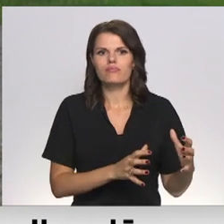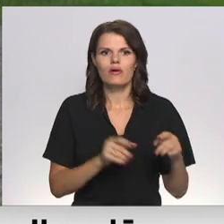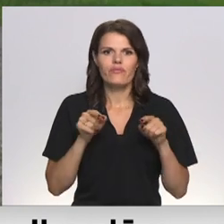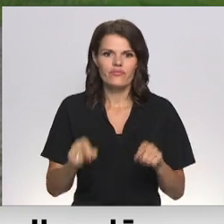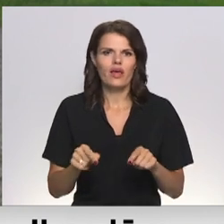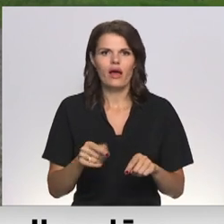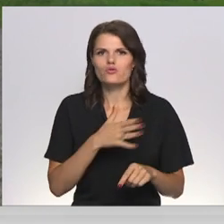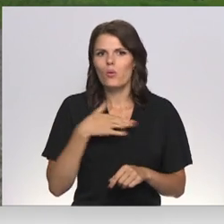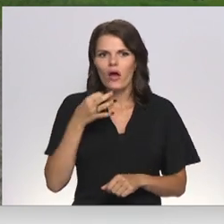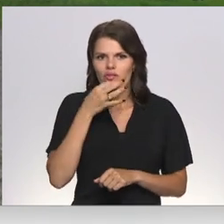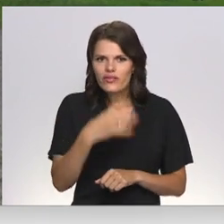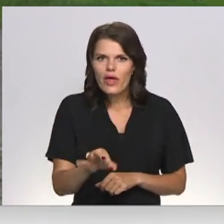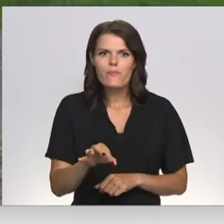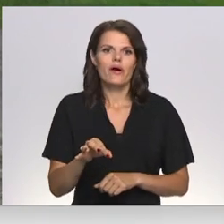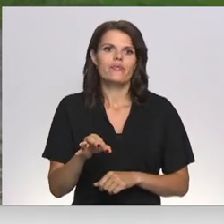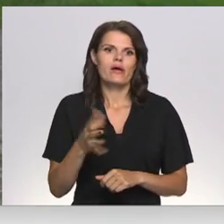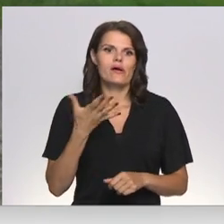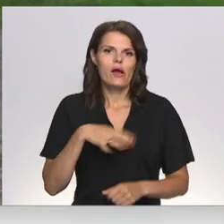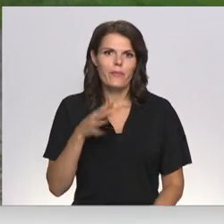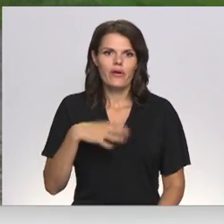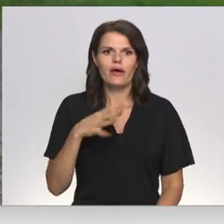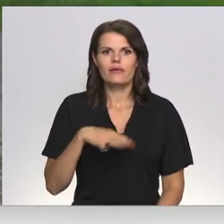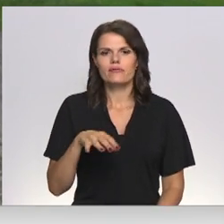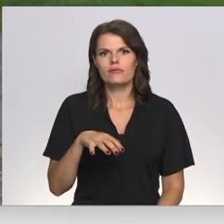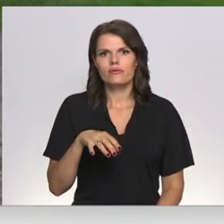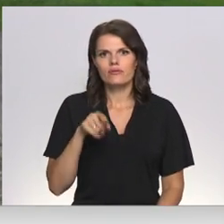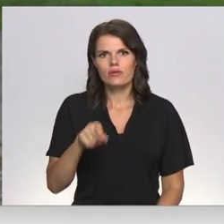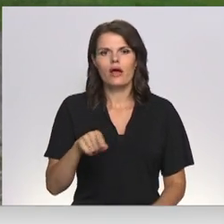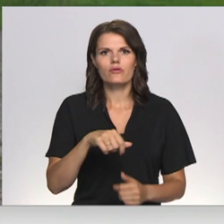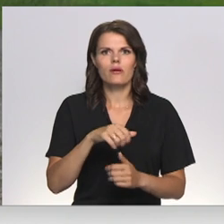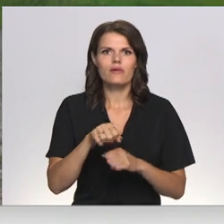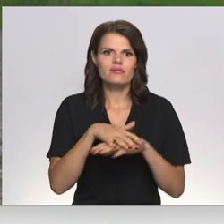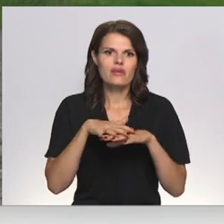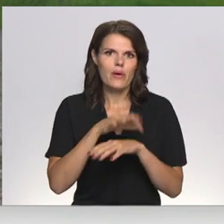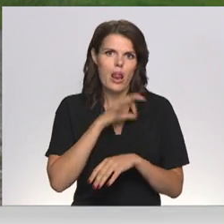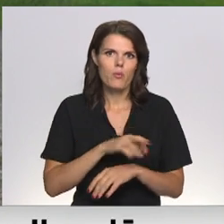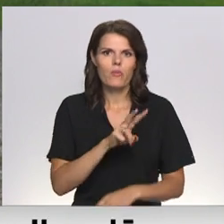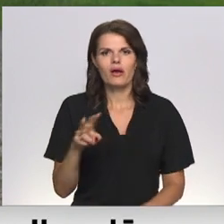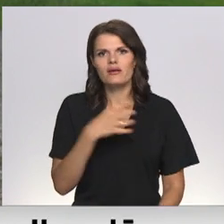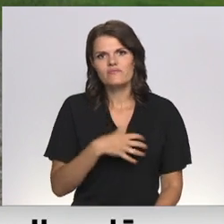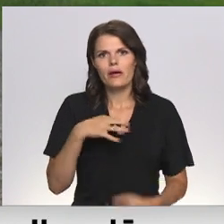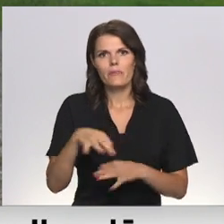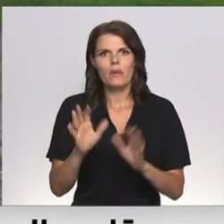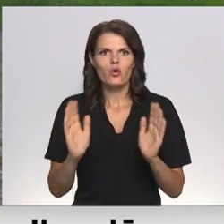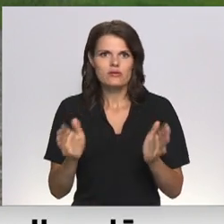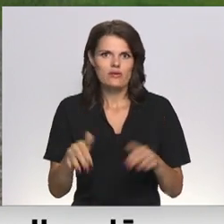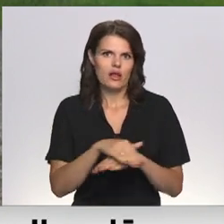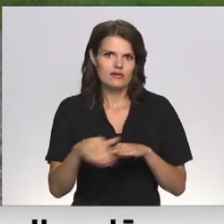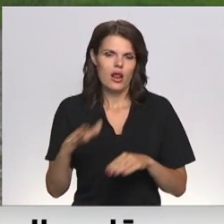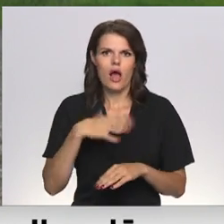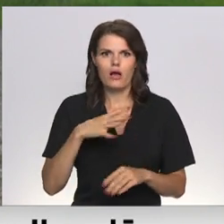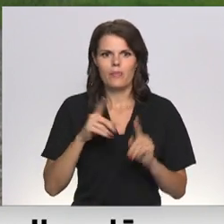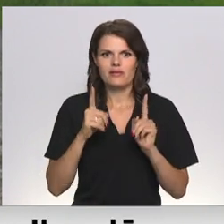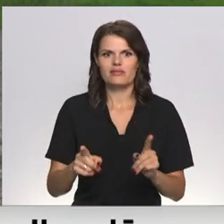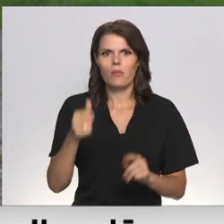kaitinoši un kāpēc tādiem kopu sabiedriskajiem labām, kas būtu vajadzīgi, tāds piebraucamie ceļi un īlis, kāpēc viņiem būtu